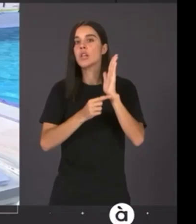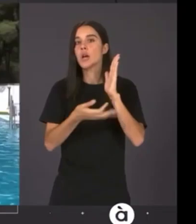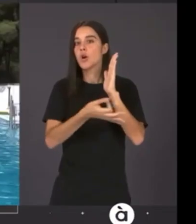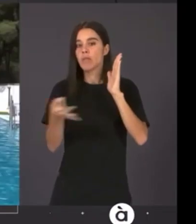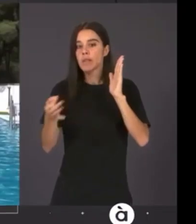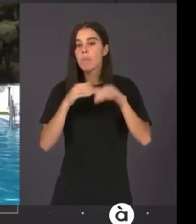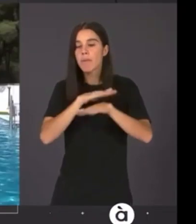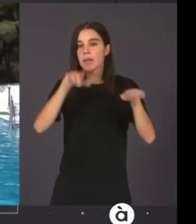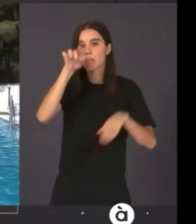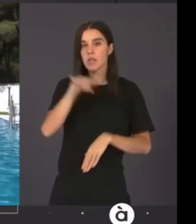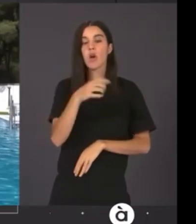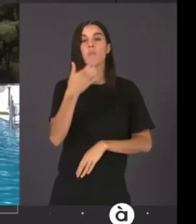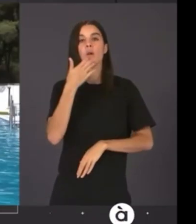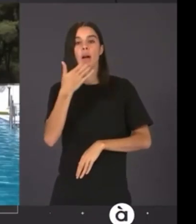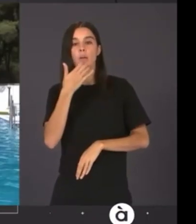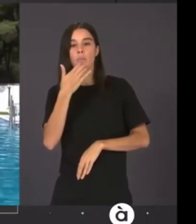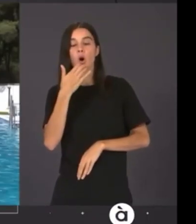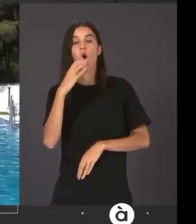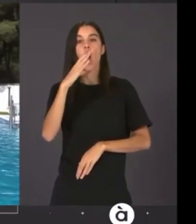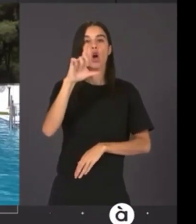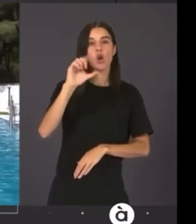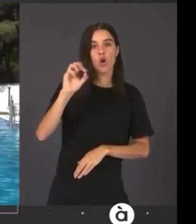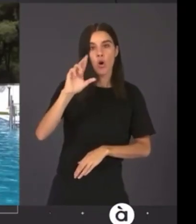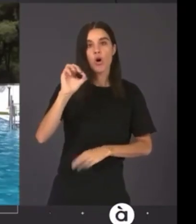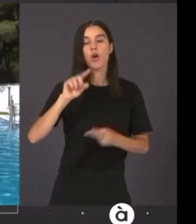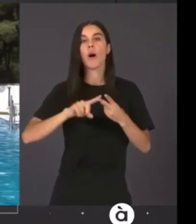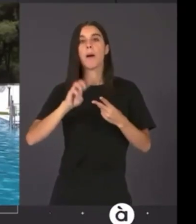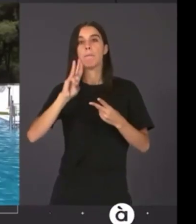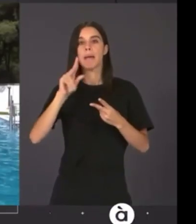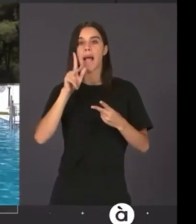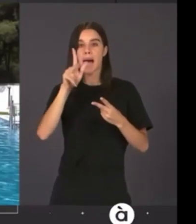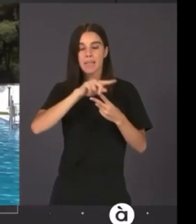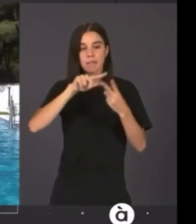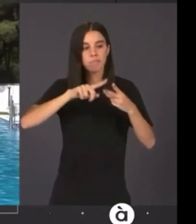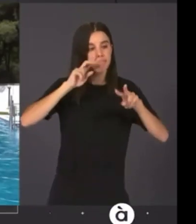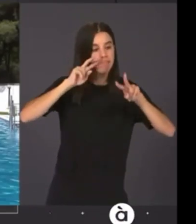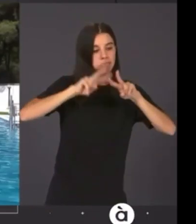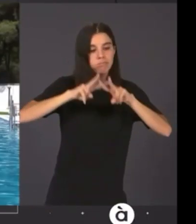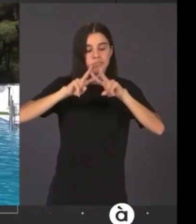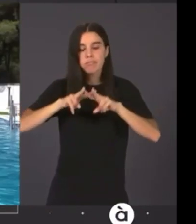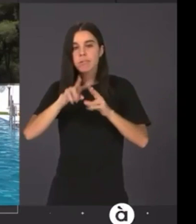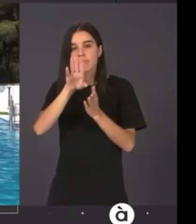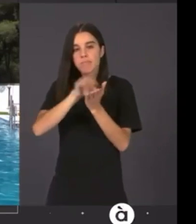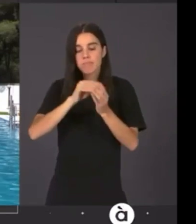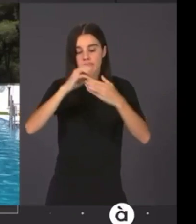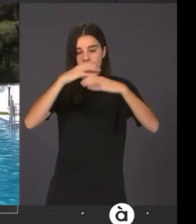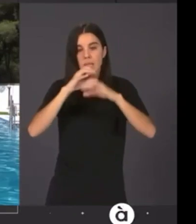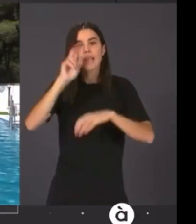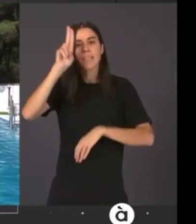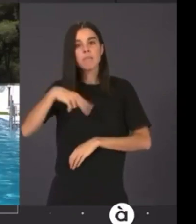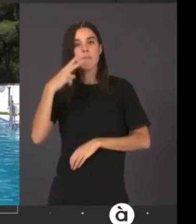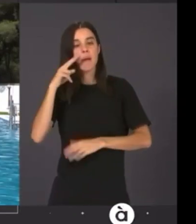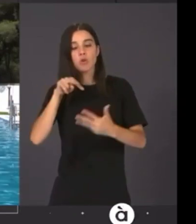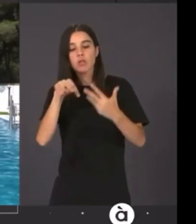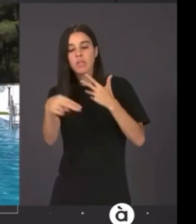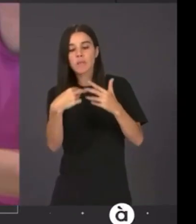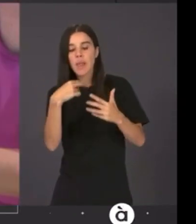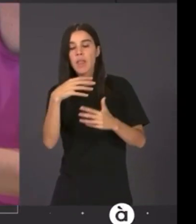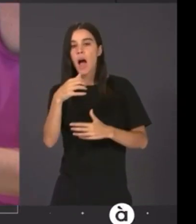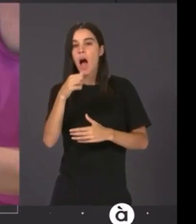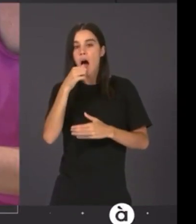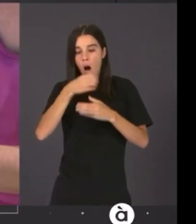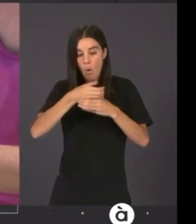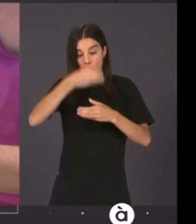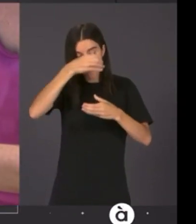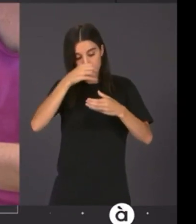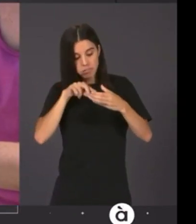Medim Cloro, Medim PH, Medim Turbidesa, també fixem en la transparència que es veja perfectament el fons del got